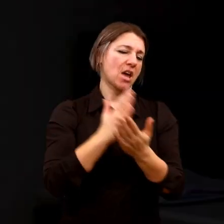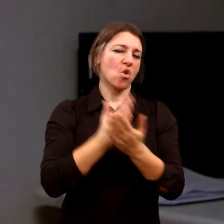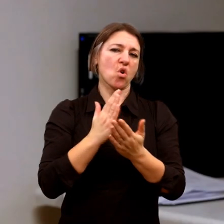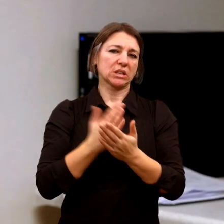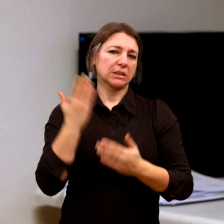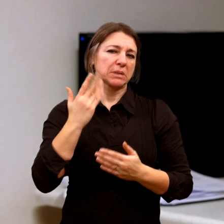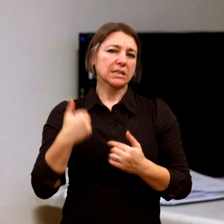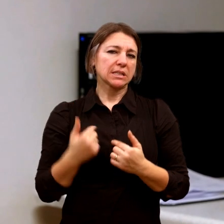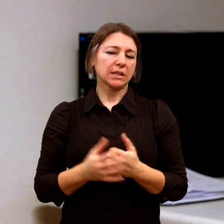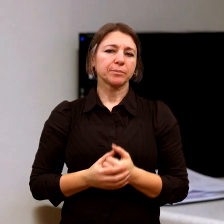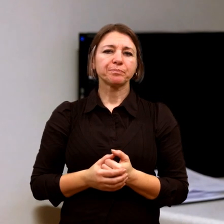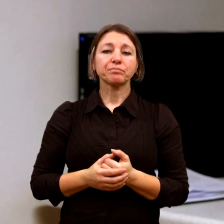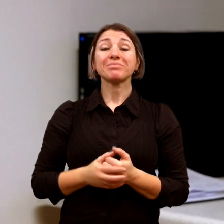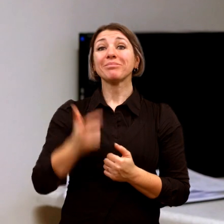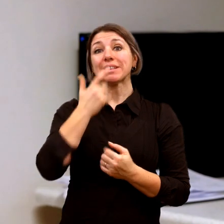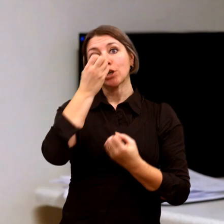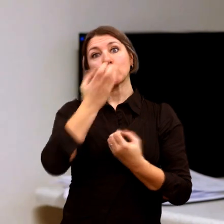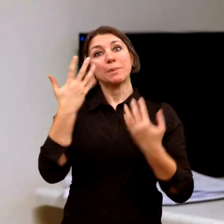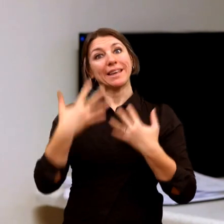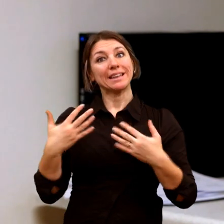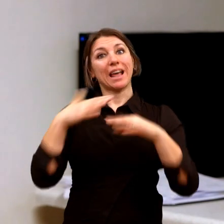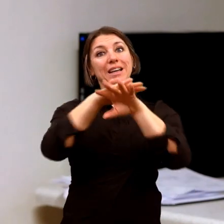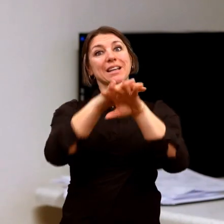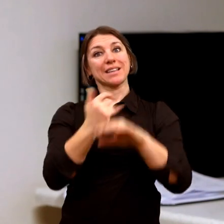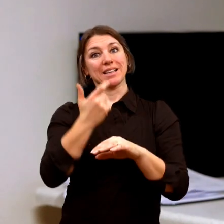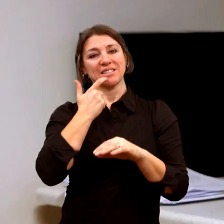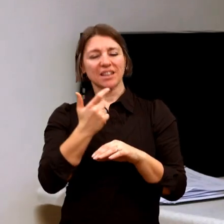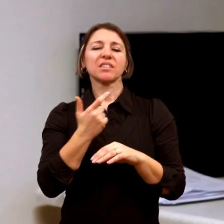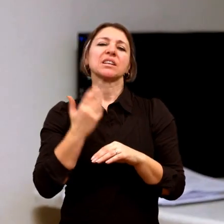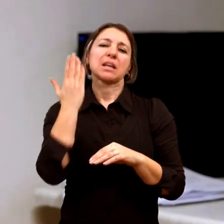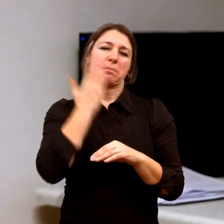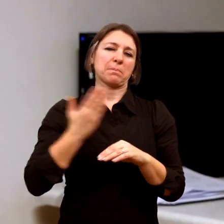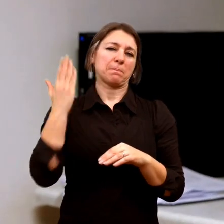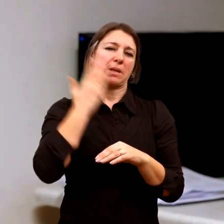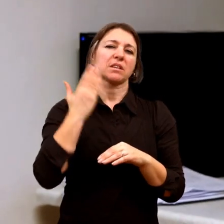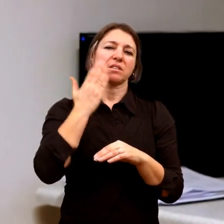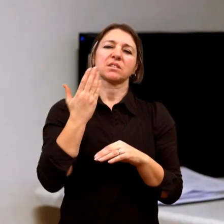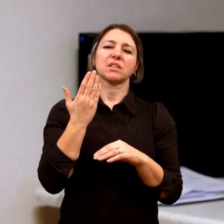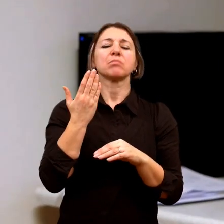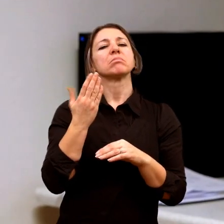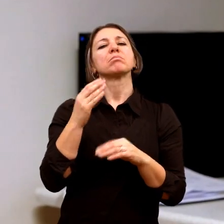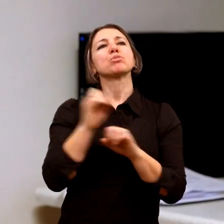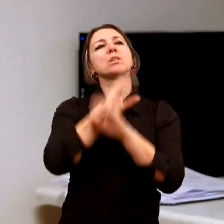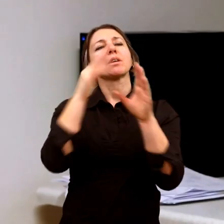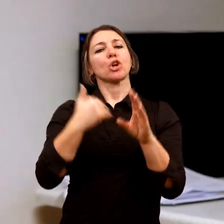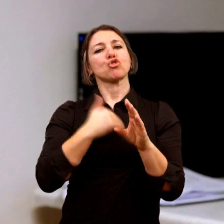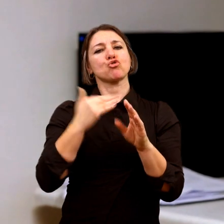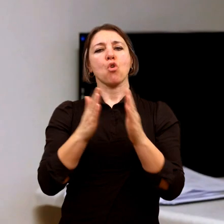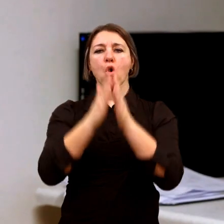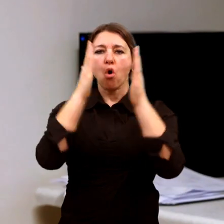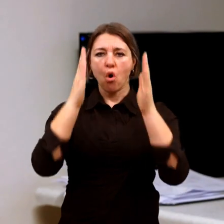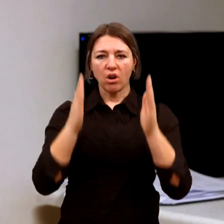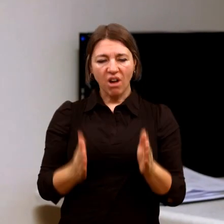Pro tu úspěšnou integraci je nejdůležitější, aby byly v podmínkách, třeba běžné třídy, aby byly